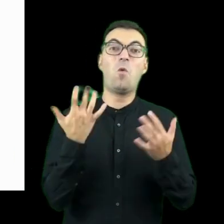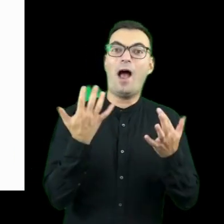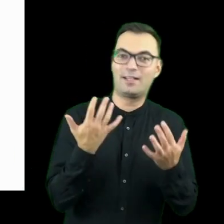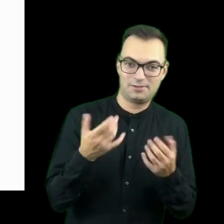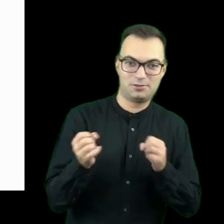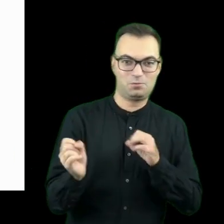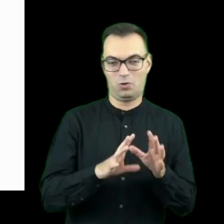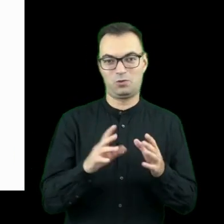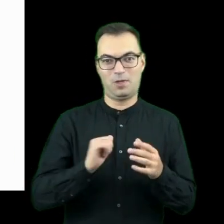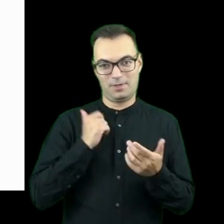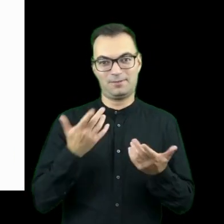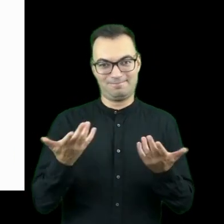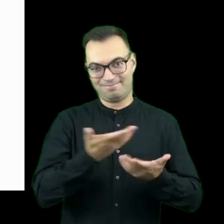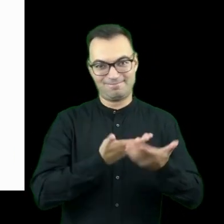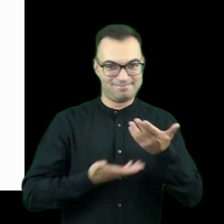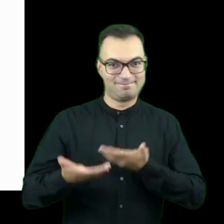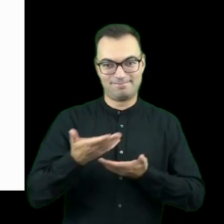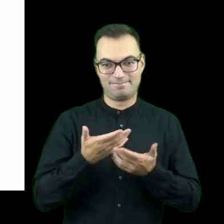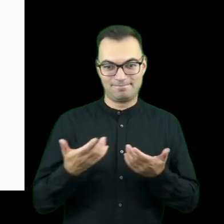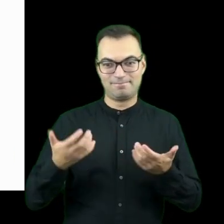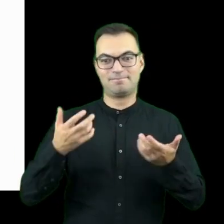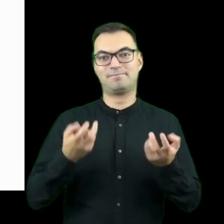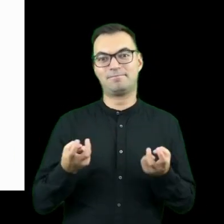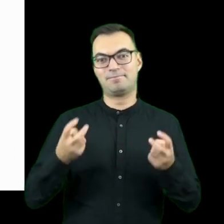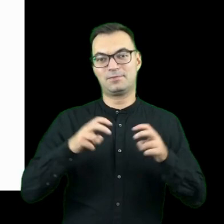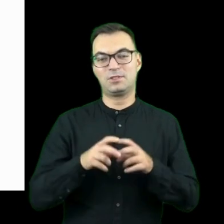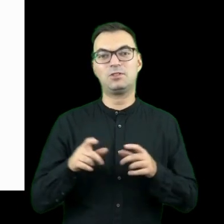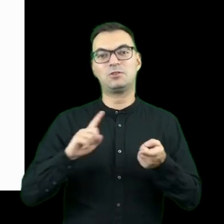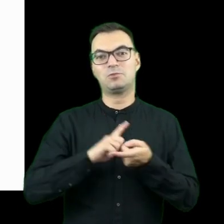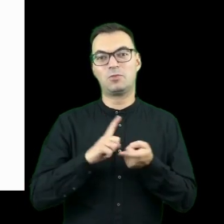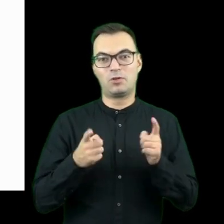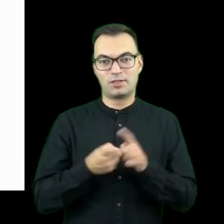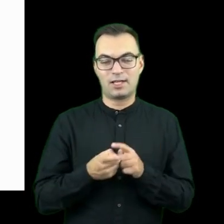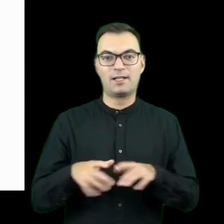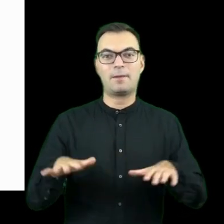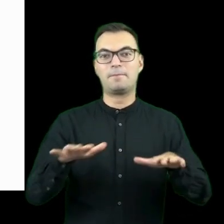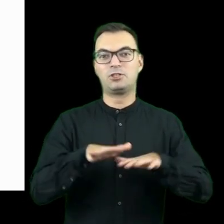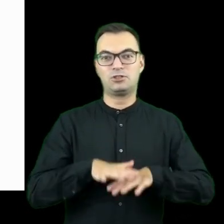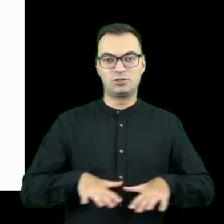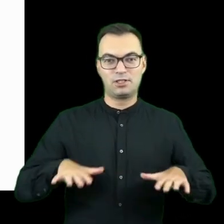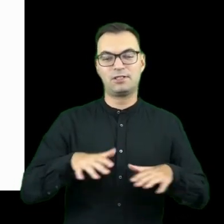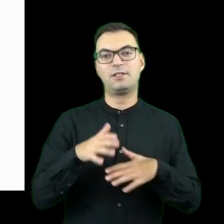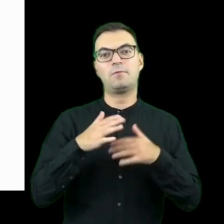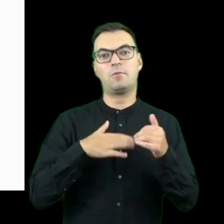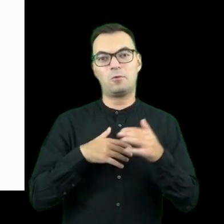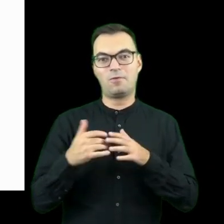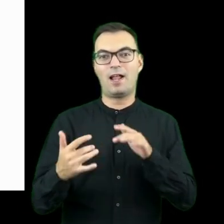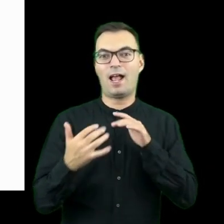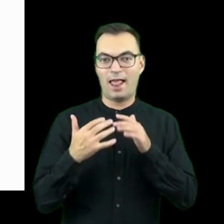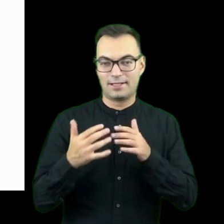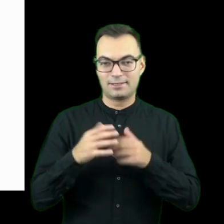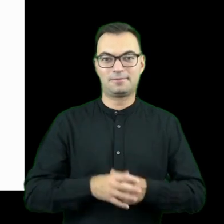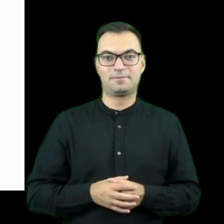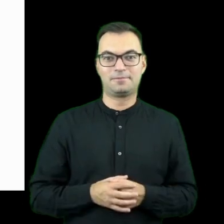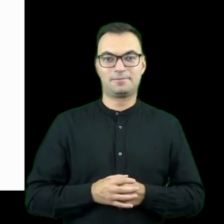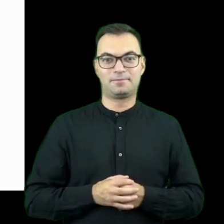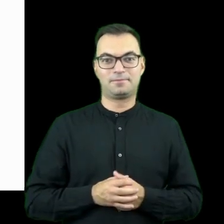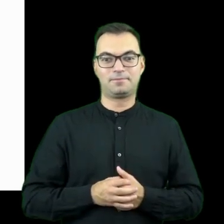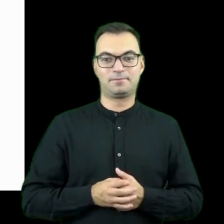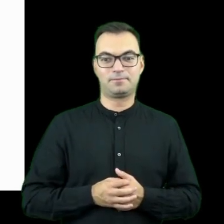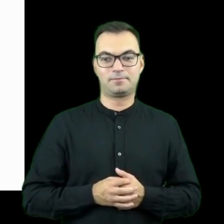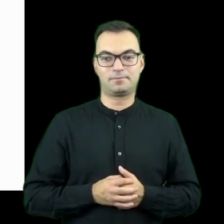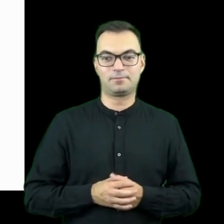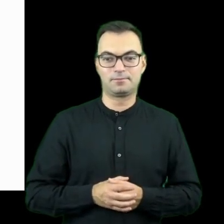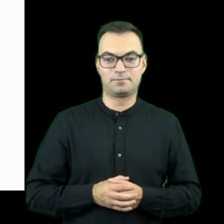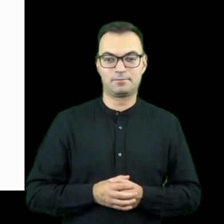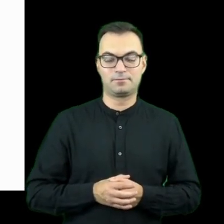i łatwym do realizacji sposobem na stworzenie spotkania, na stworzenie takiej platformy budowania relacji między